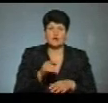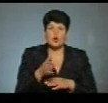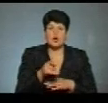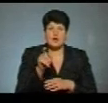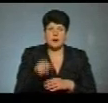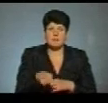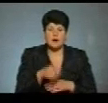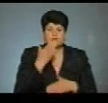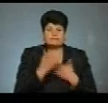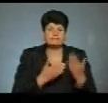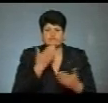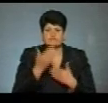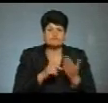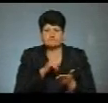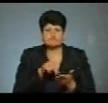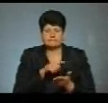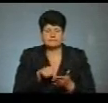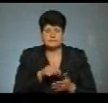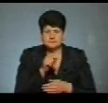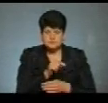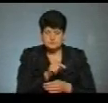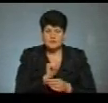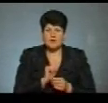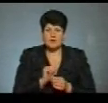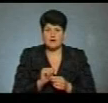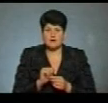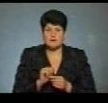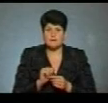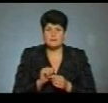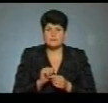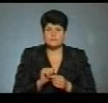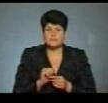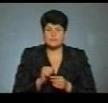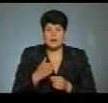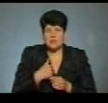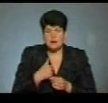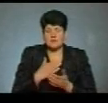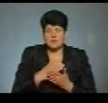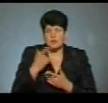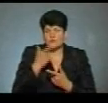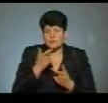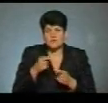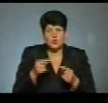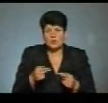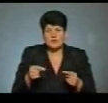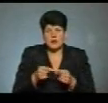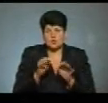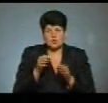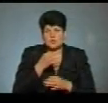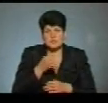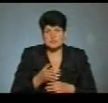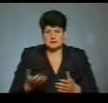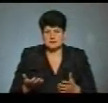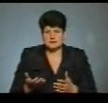його допитала національна поліція, так як по моїй інформації, що нічого конкретного він не вказав.